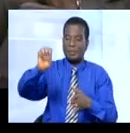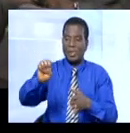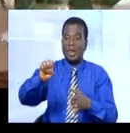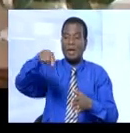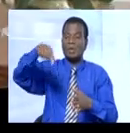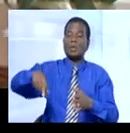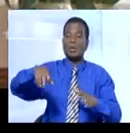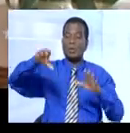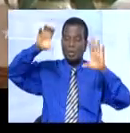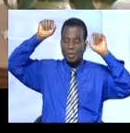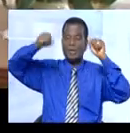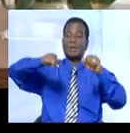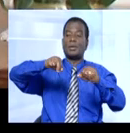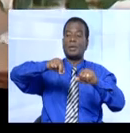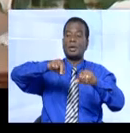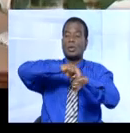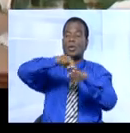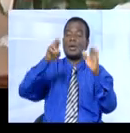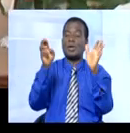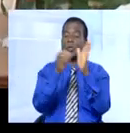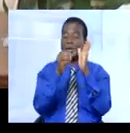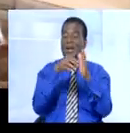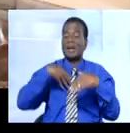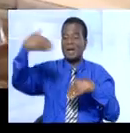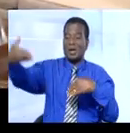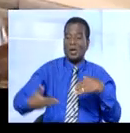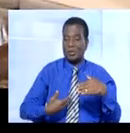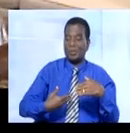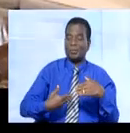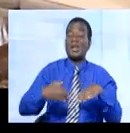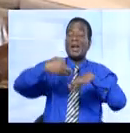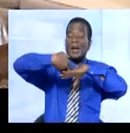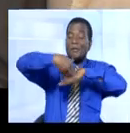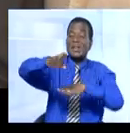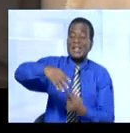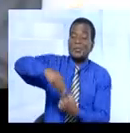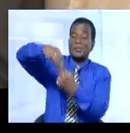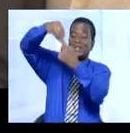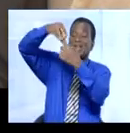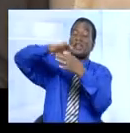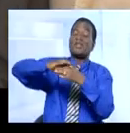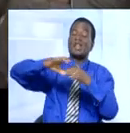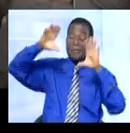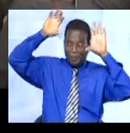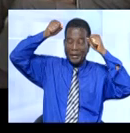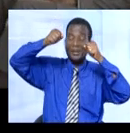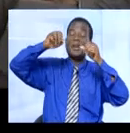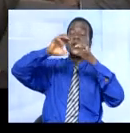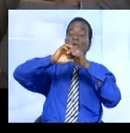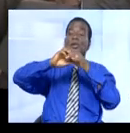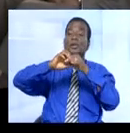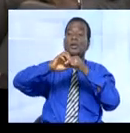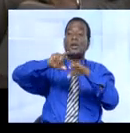que le président de la République, Alassane Ouattara, a reçu l'émissaire de la présidente du Libéia en la personne du docteur